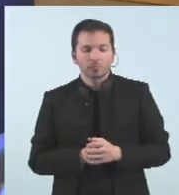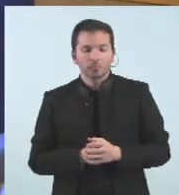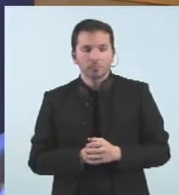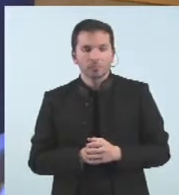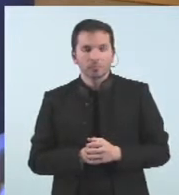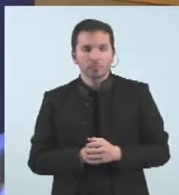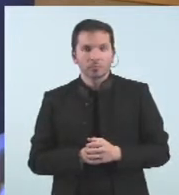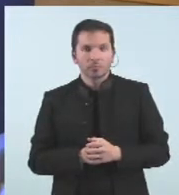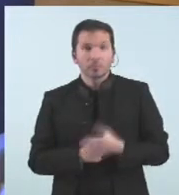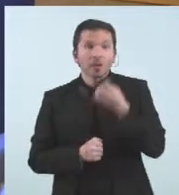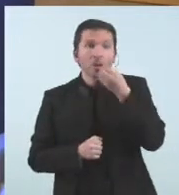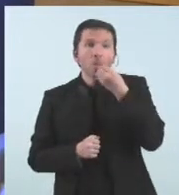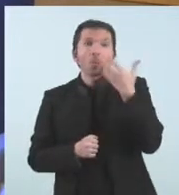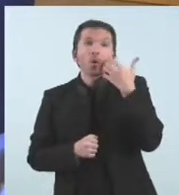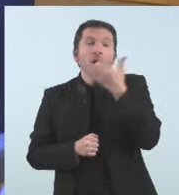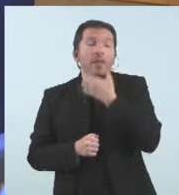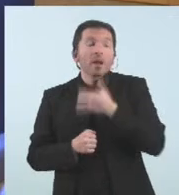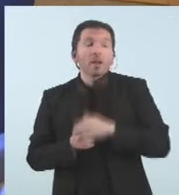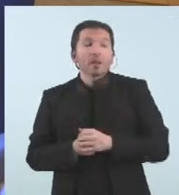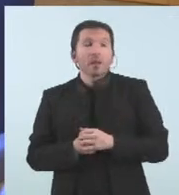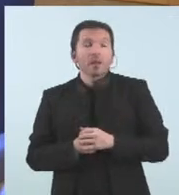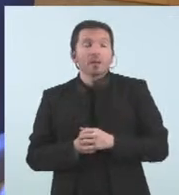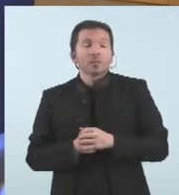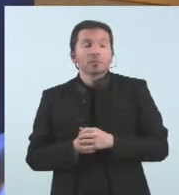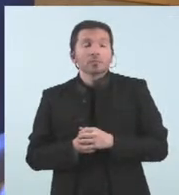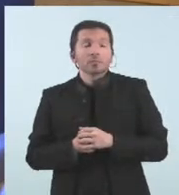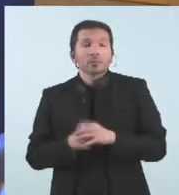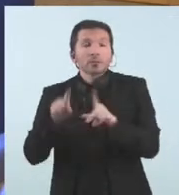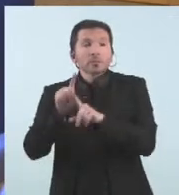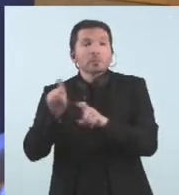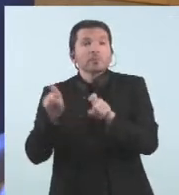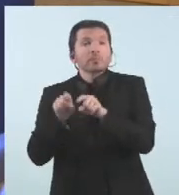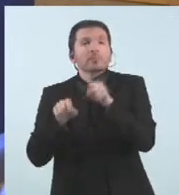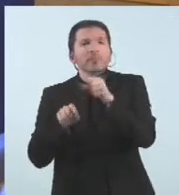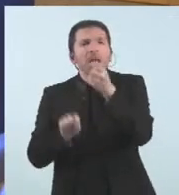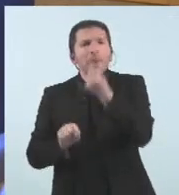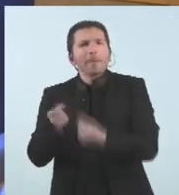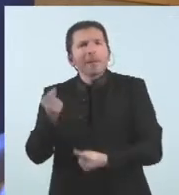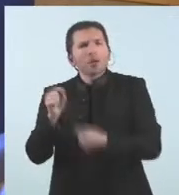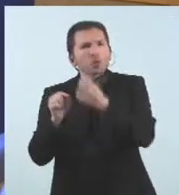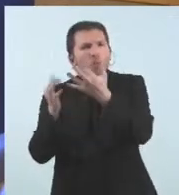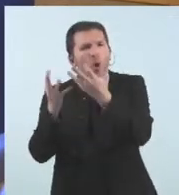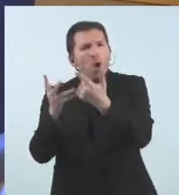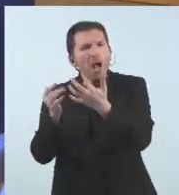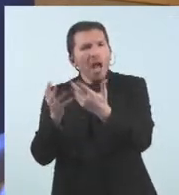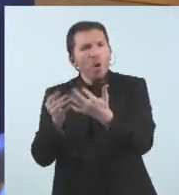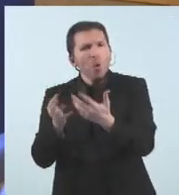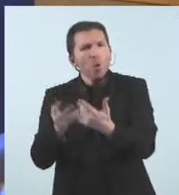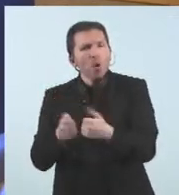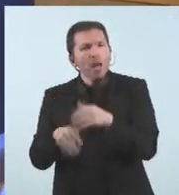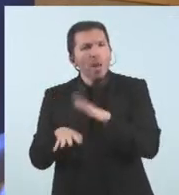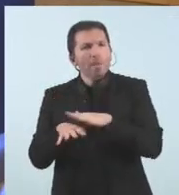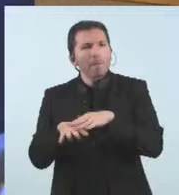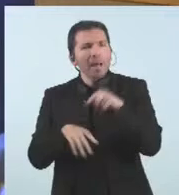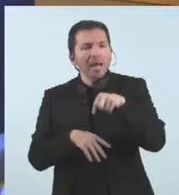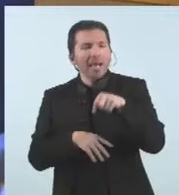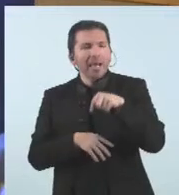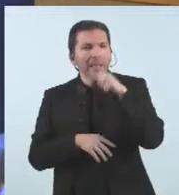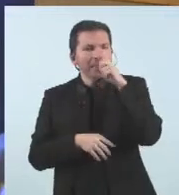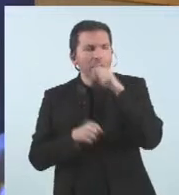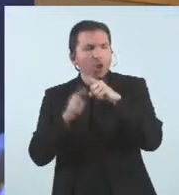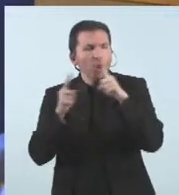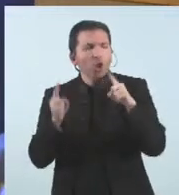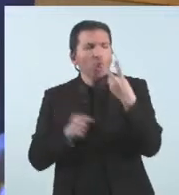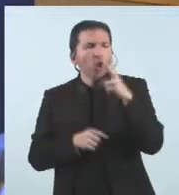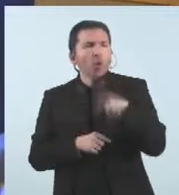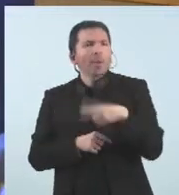Bona tarda jo li voldria preguntar del pressupost calculat pel 2022 no sé si em pot